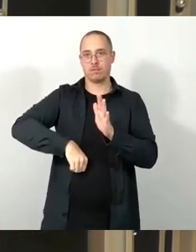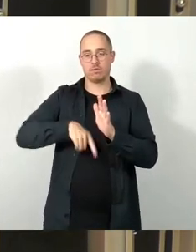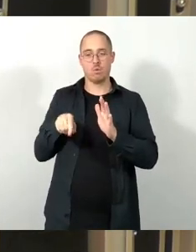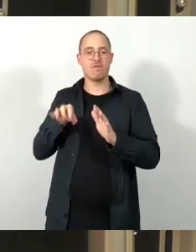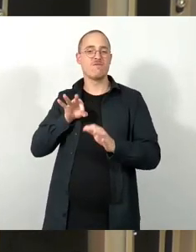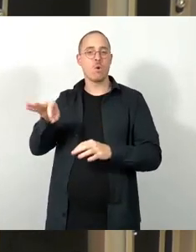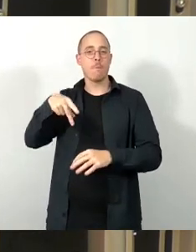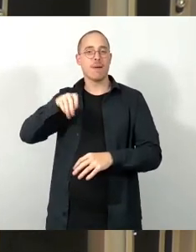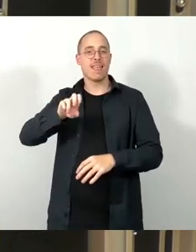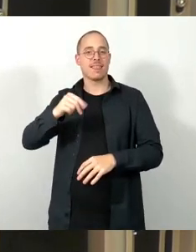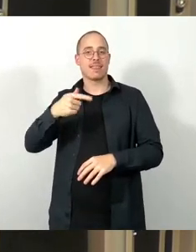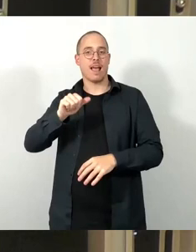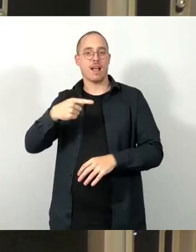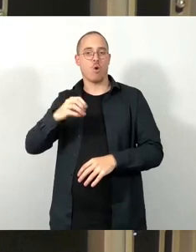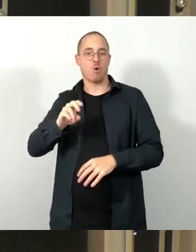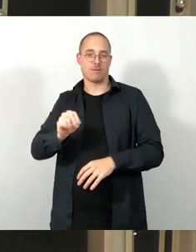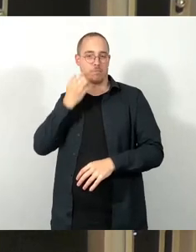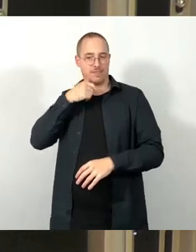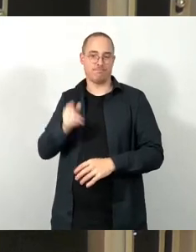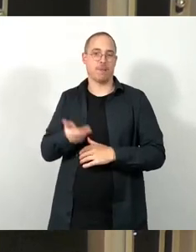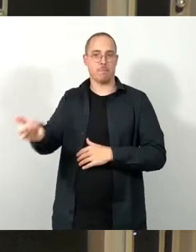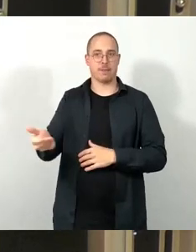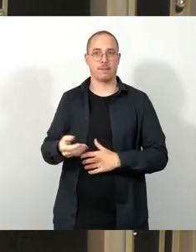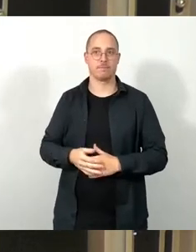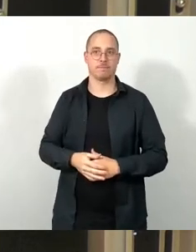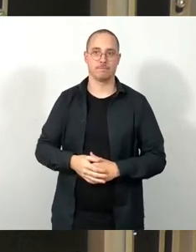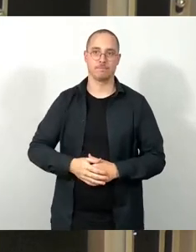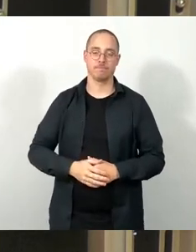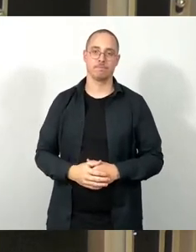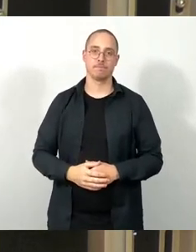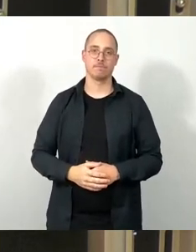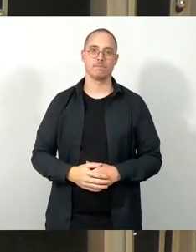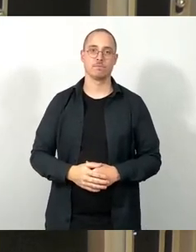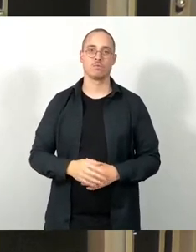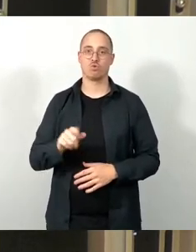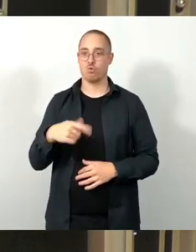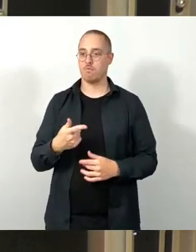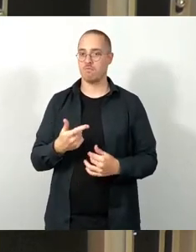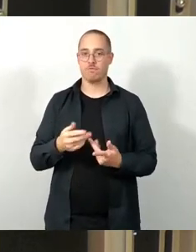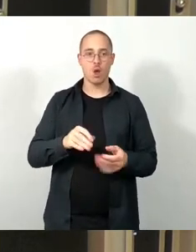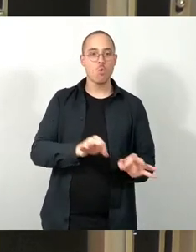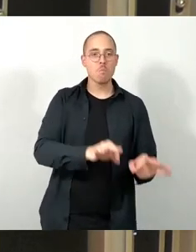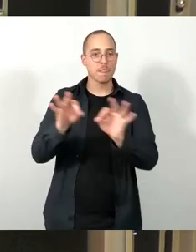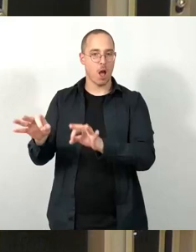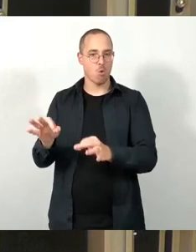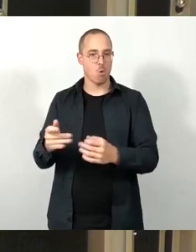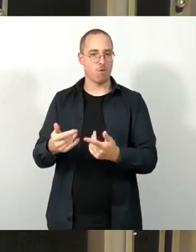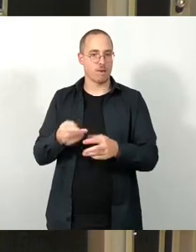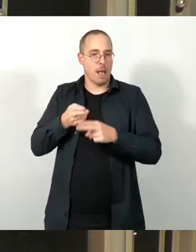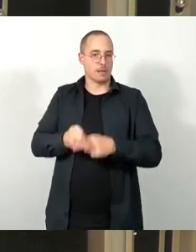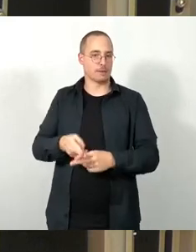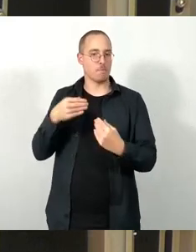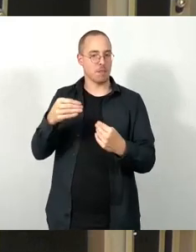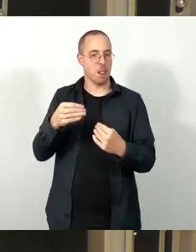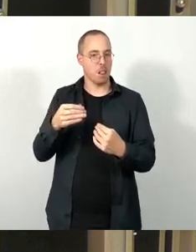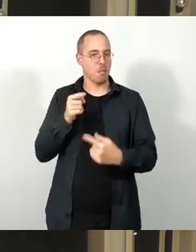Verfügung gestellt werden sollten. Zur Übertragung der verbleibenden Mittel schließen wir uns dann auch der Begründung der CDU an.